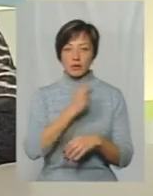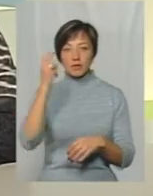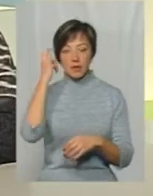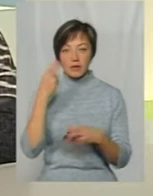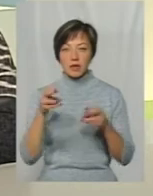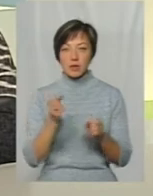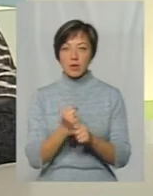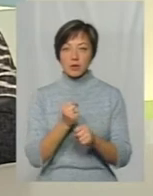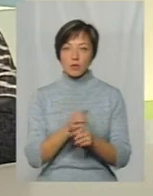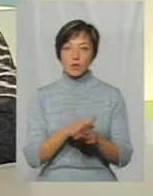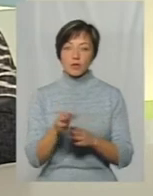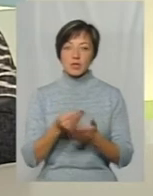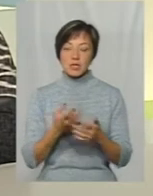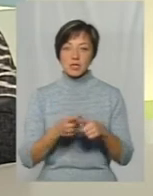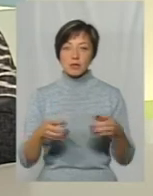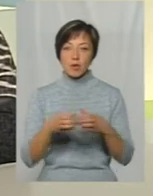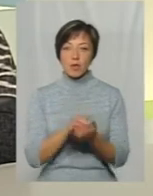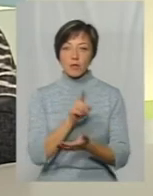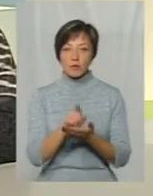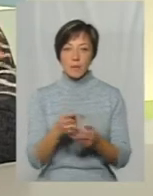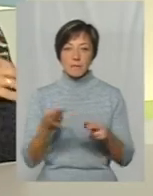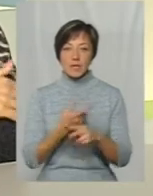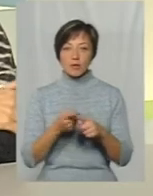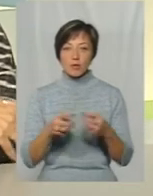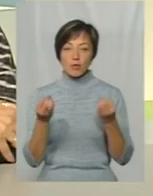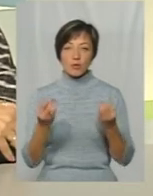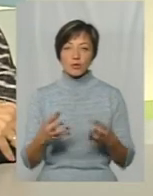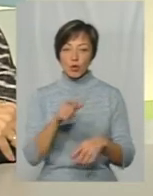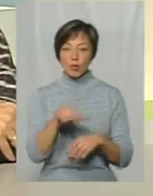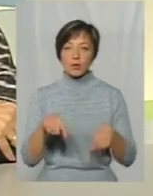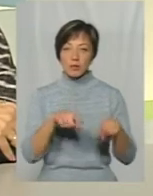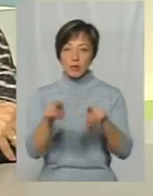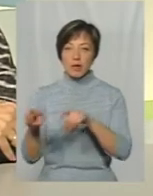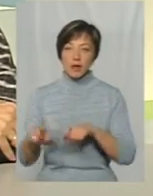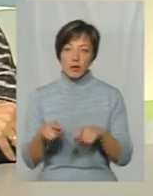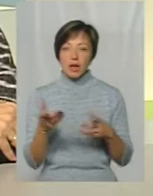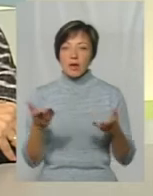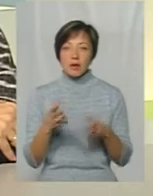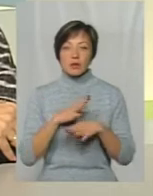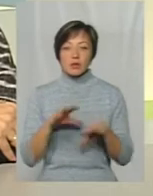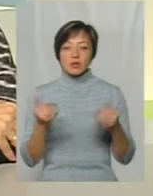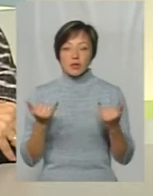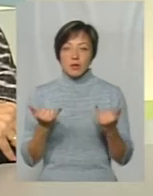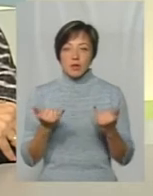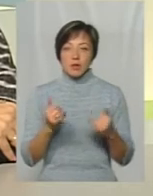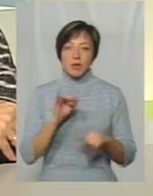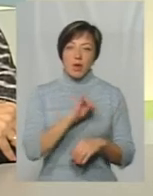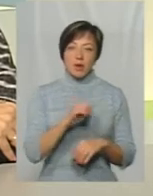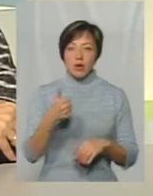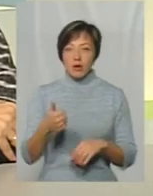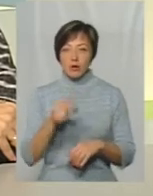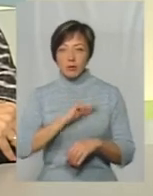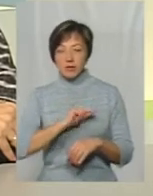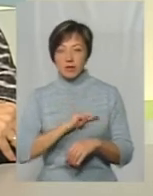Києві, де працюють повноцінні ці бригади, це обов'язково Без цього, це просто люди бігають з голими руками, і які б там не були сьогодні ці погані працівники Чи завтра